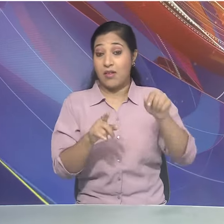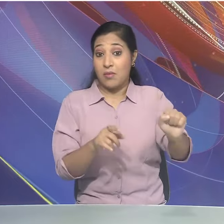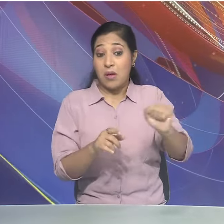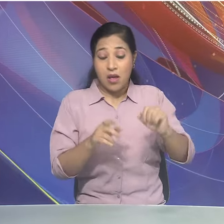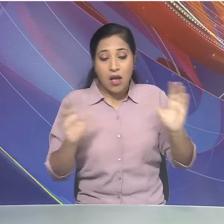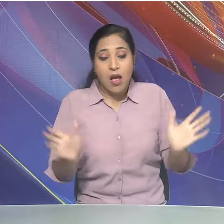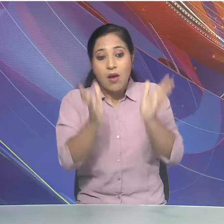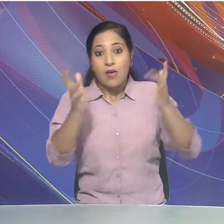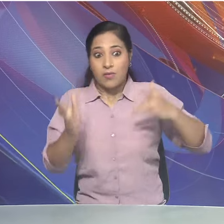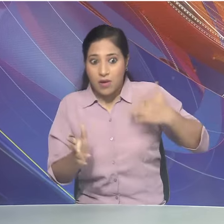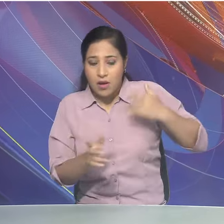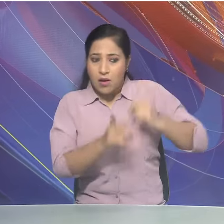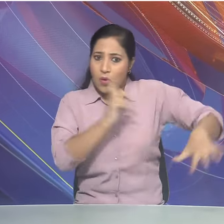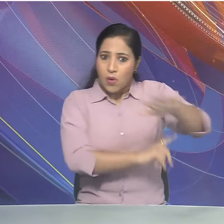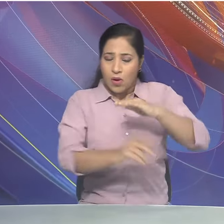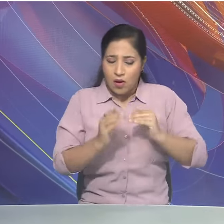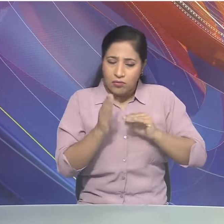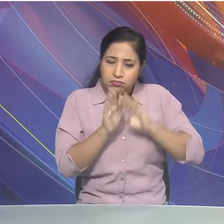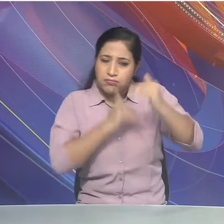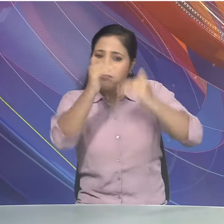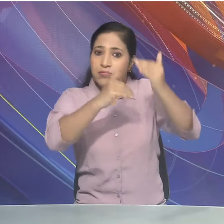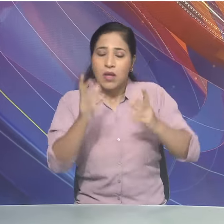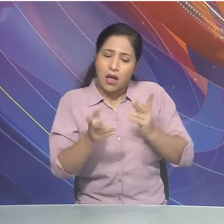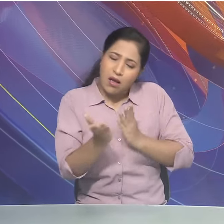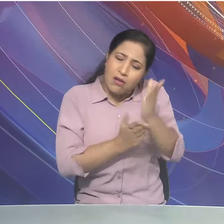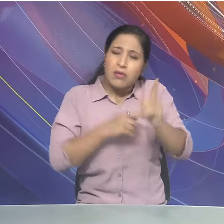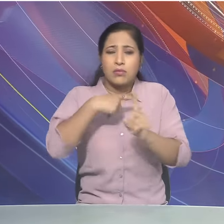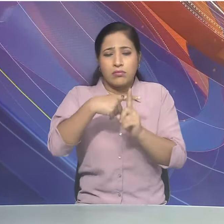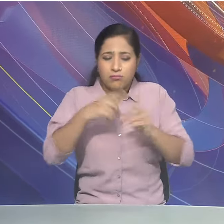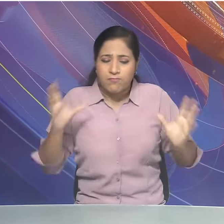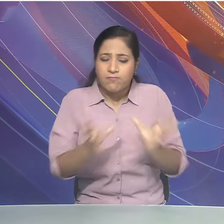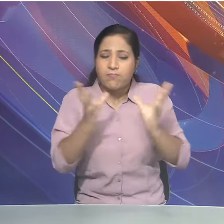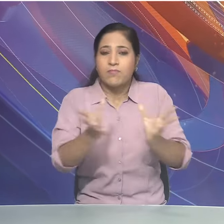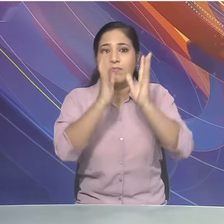के विकास के सफर को आगे बढ़ाने पर बल देते रहे हैं